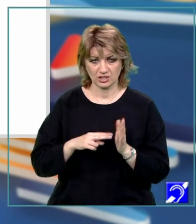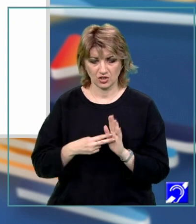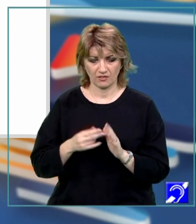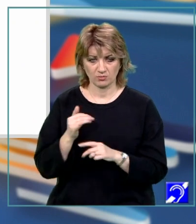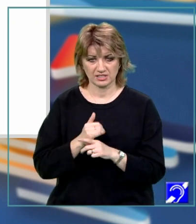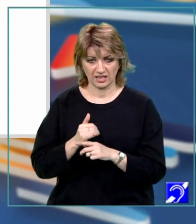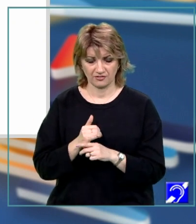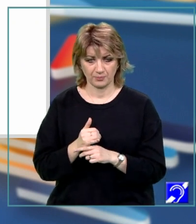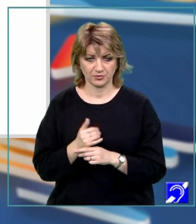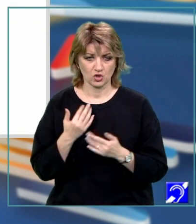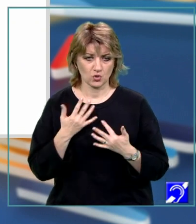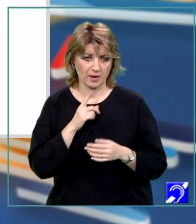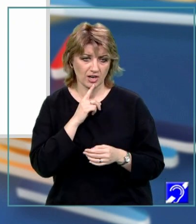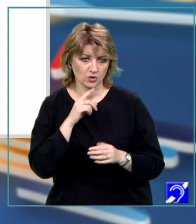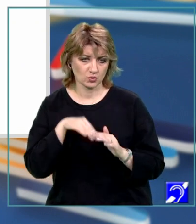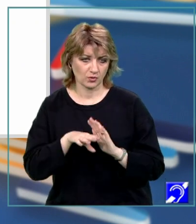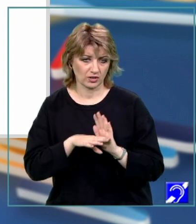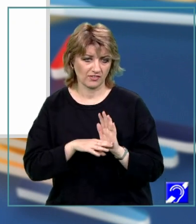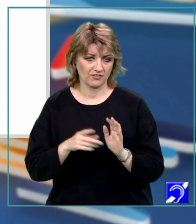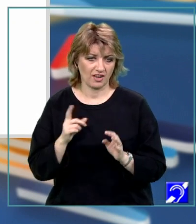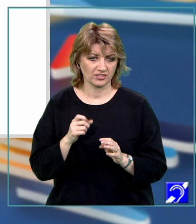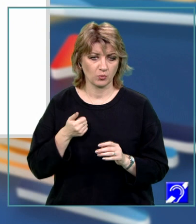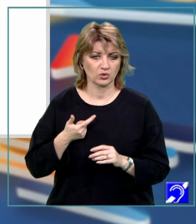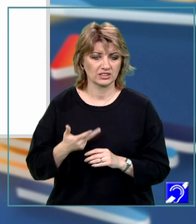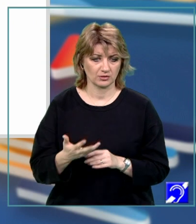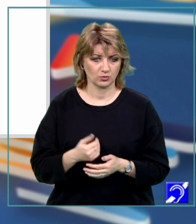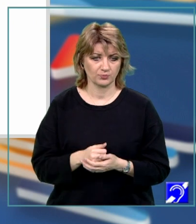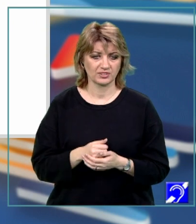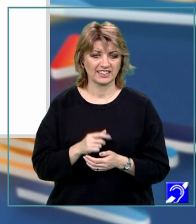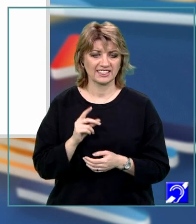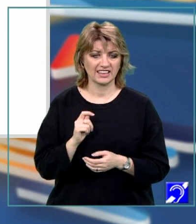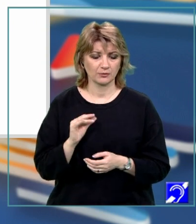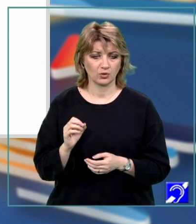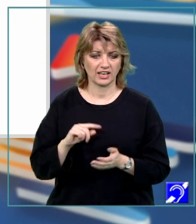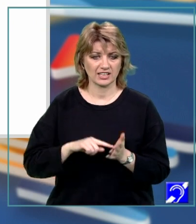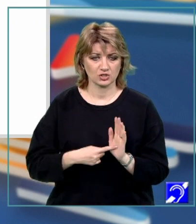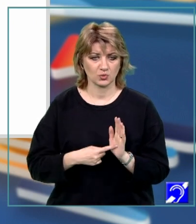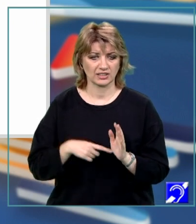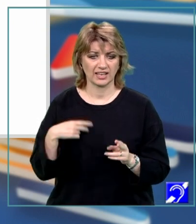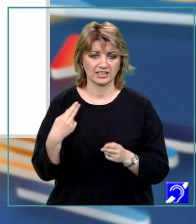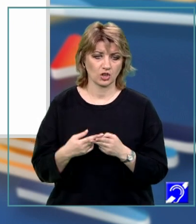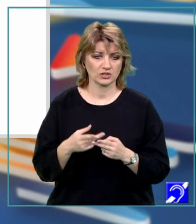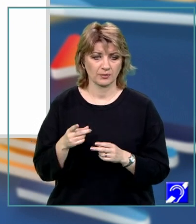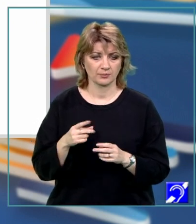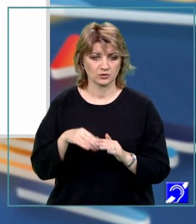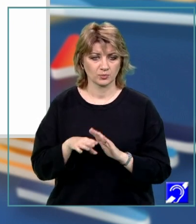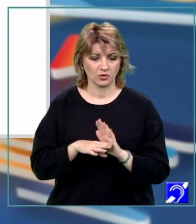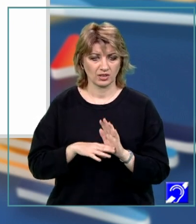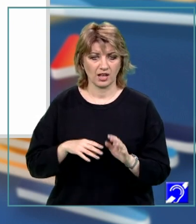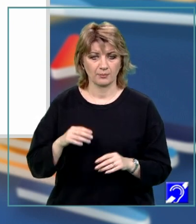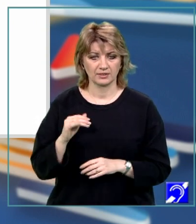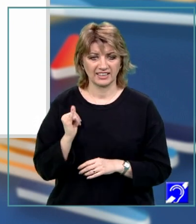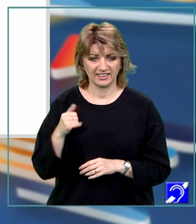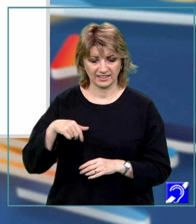observăm că numele subprogramului va fi multiplu. Observăm că tipul rezultatului întors de subprogram va fi INT. Și de